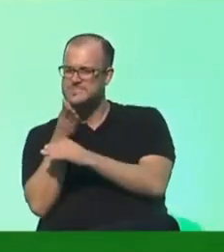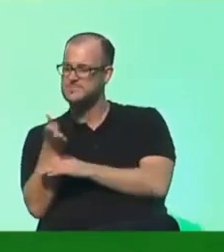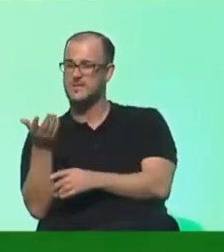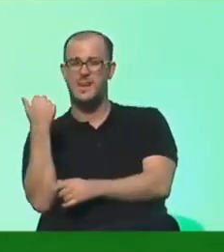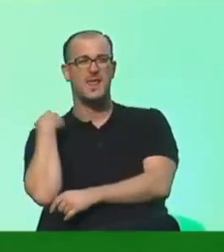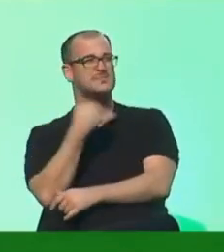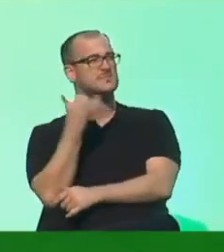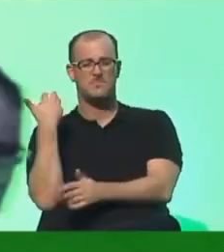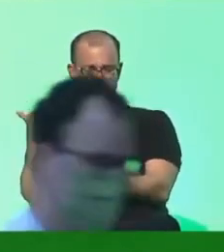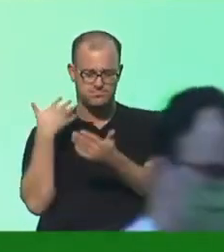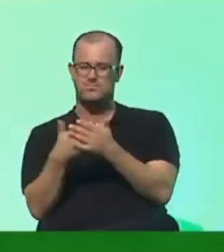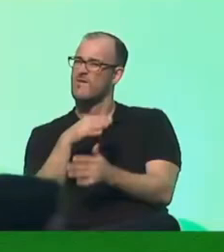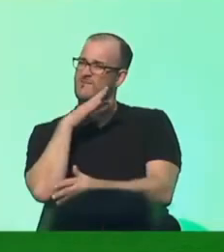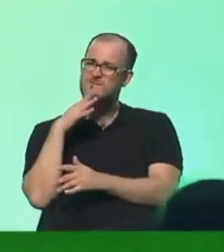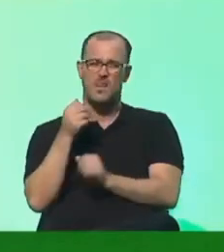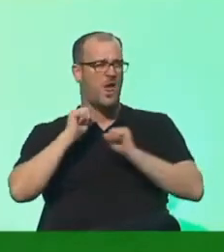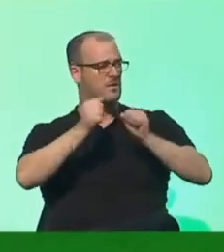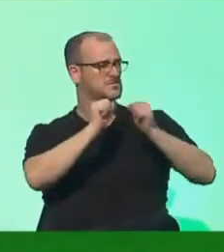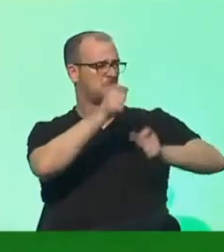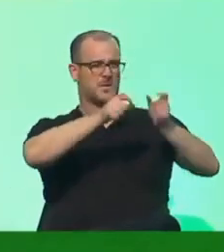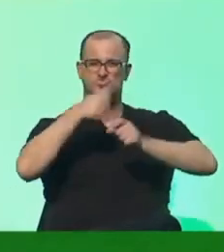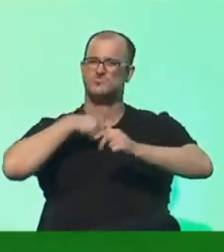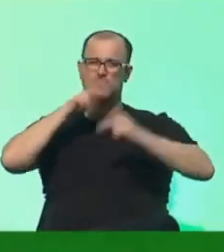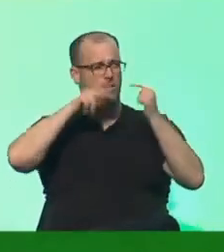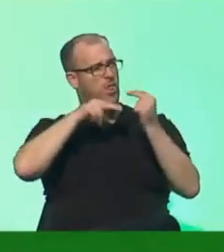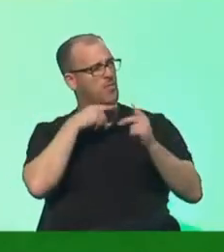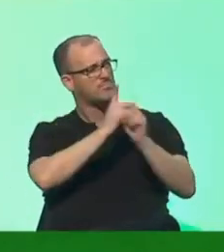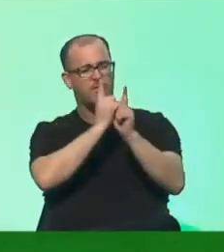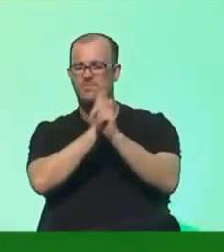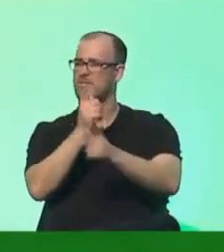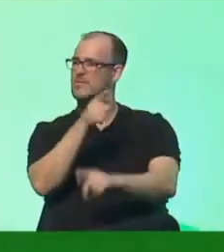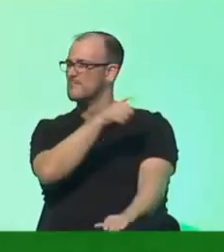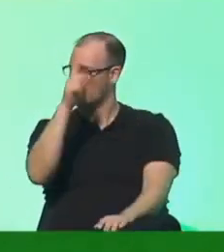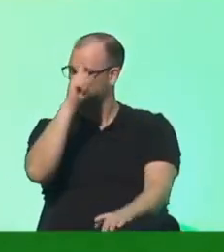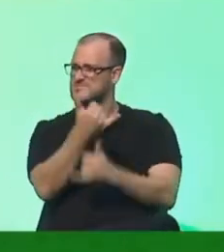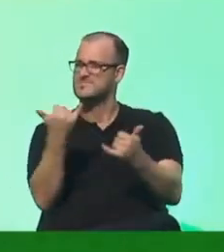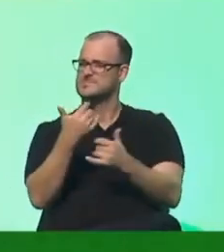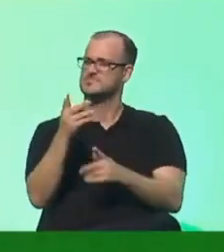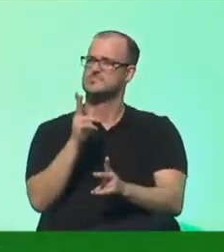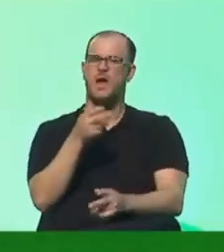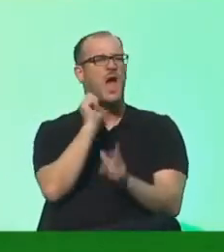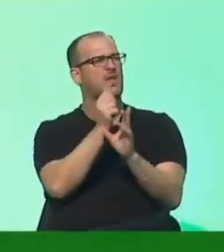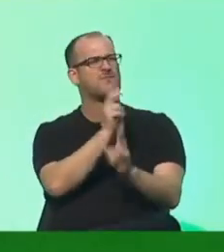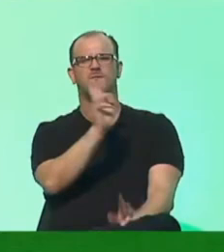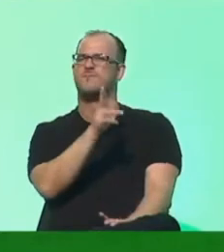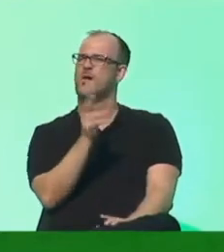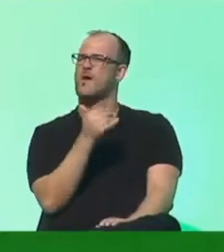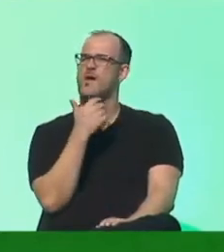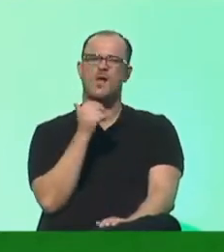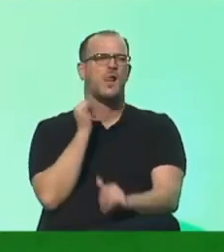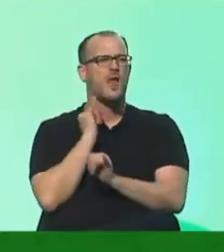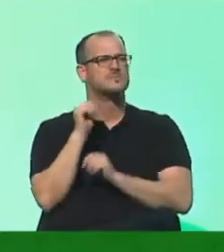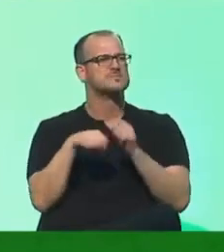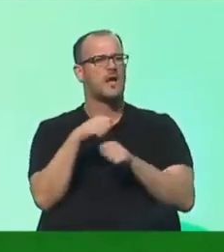in den letzten Jahren wirklich viele, viele engagierte Menschen kennengelernt und getroffen, die wissen, wie es geht. Der Handwerker, der mit seinem Lastenrad den